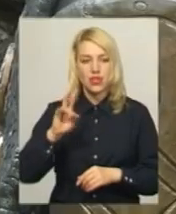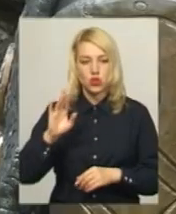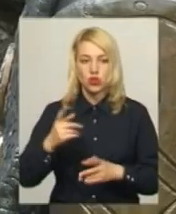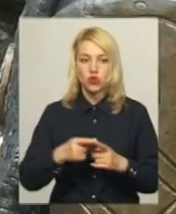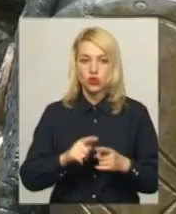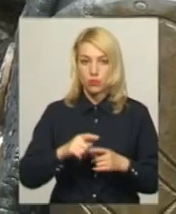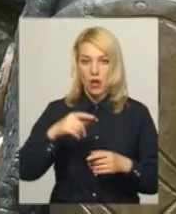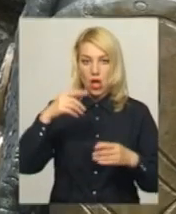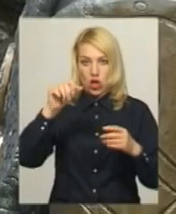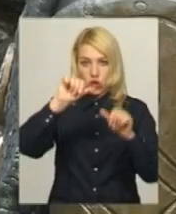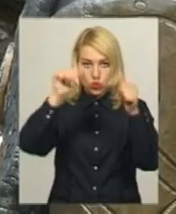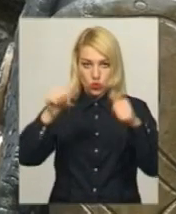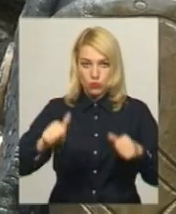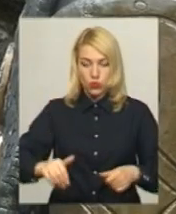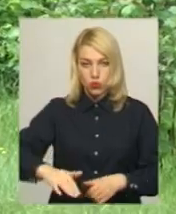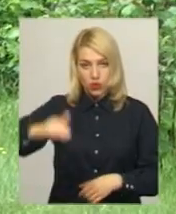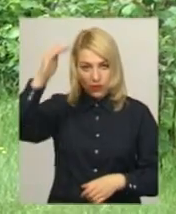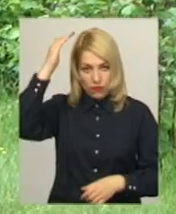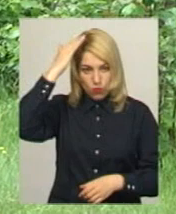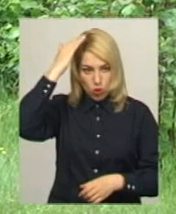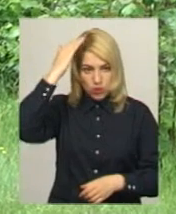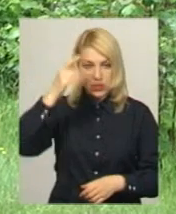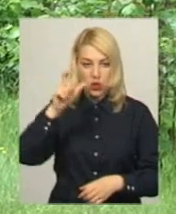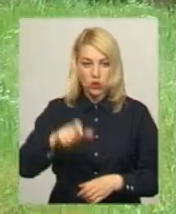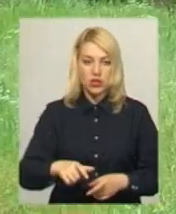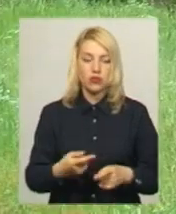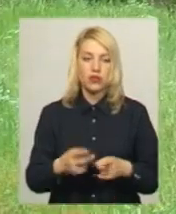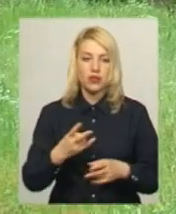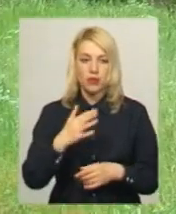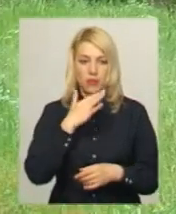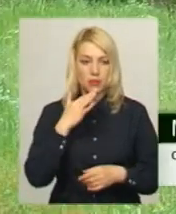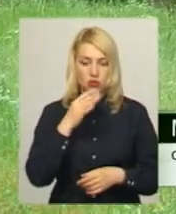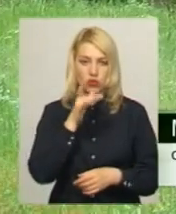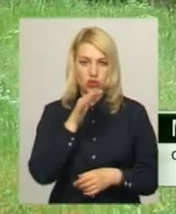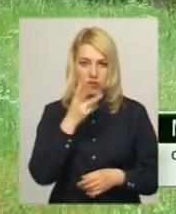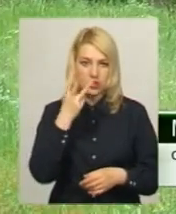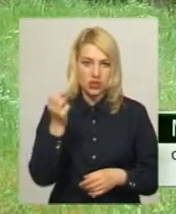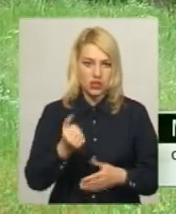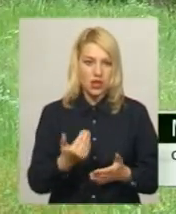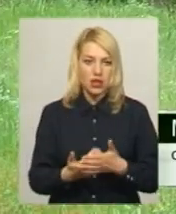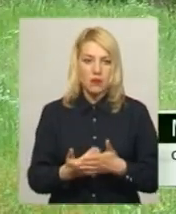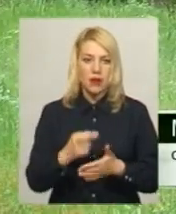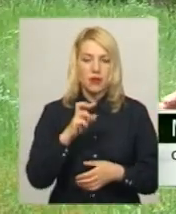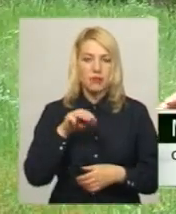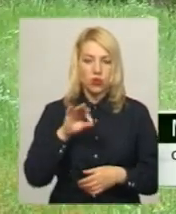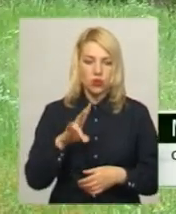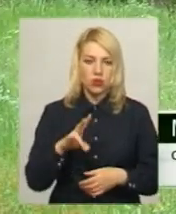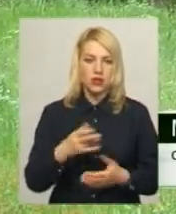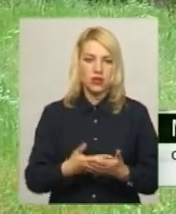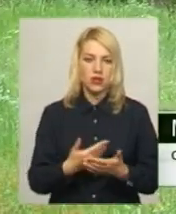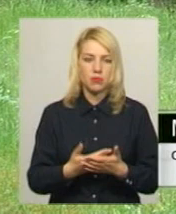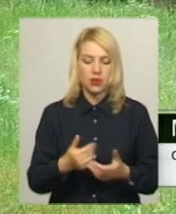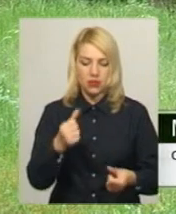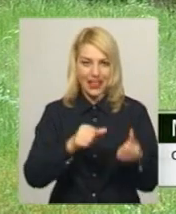в людський зріст, потрібно витратити півтора місяці. Бетон не дасть відпочинку. Якщо вже пішов момент по чистовій